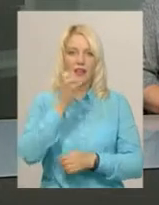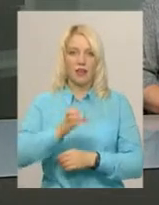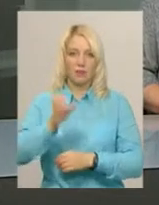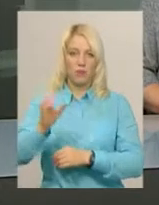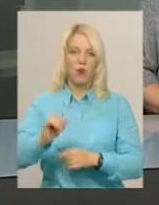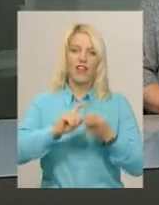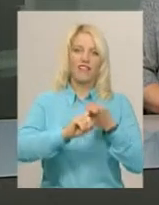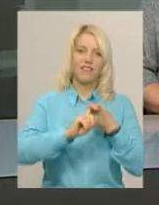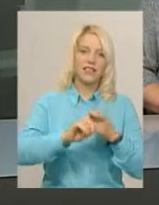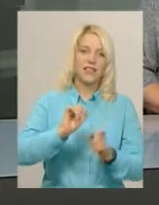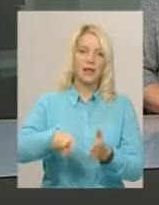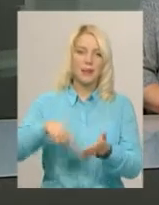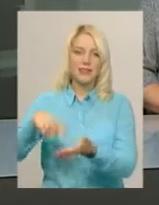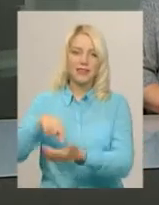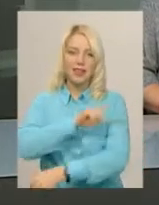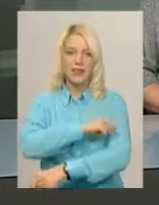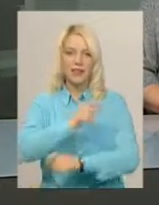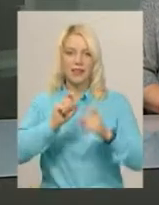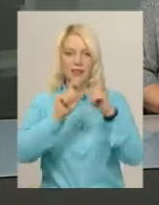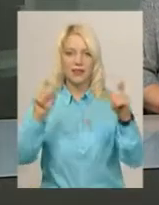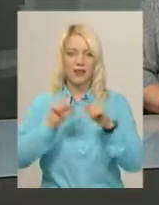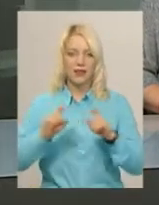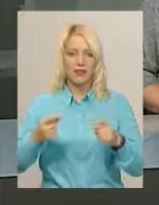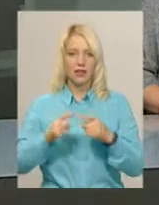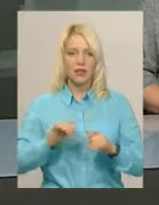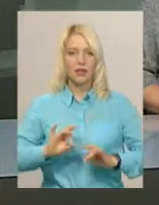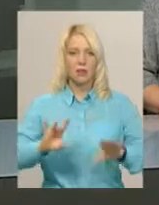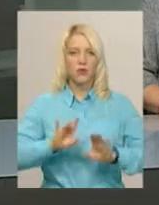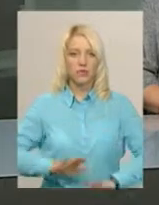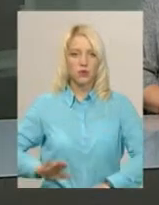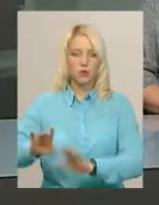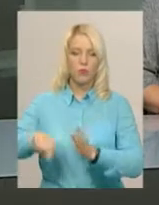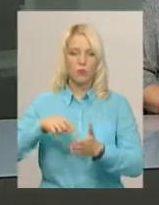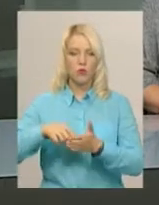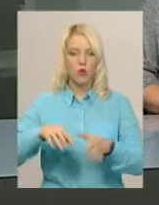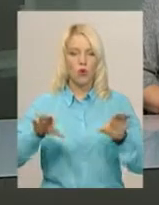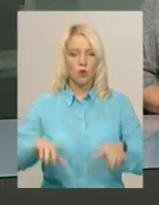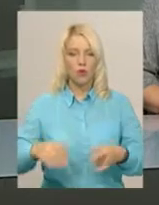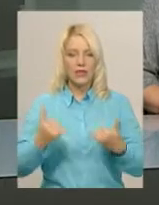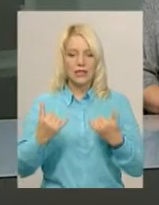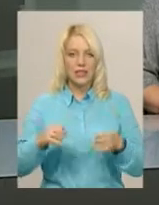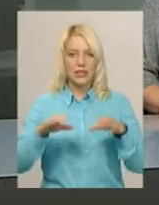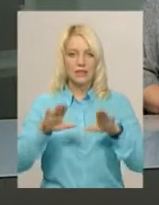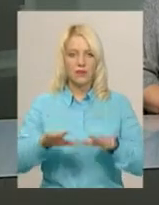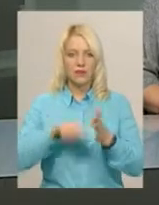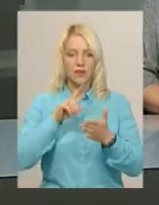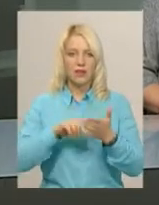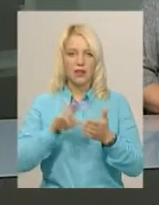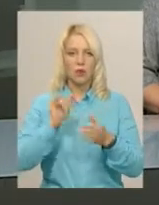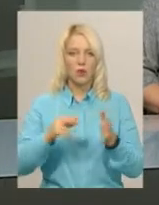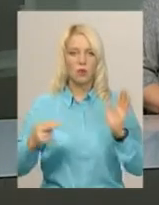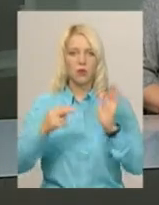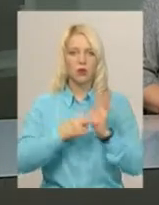лікарню. Про це повідомив заступник Хмельницького міського голови Анатолій Нестерук. За його словами, наразі вирішується питання при підключенні